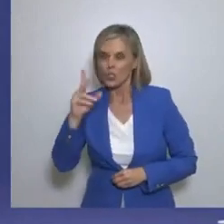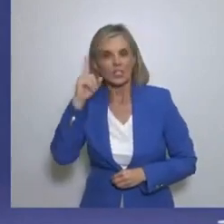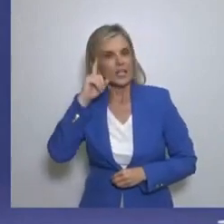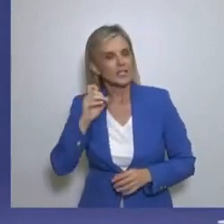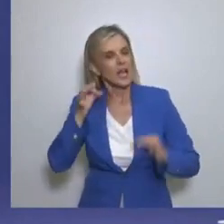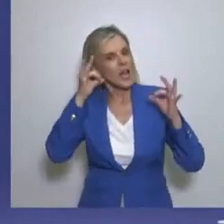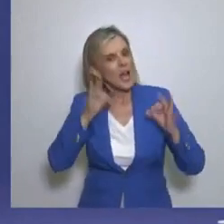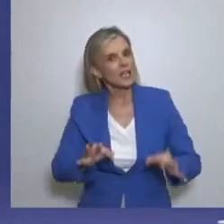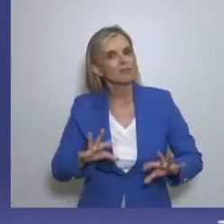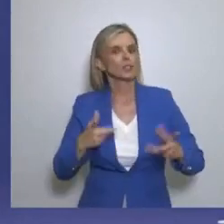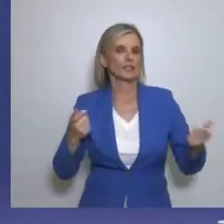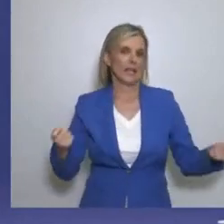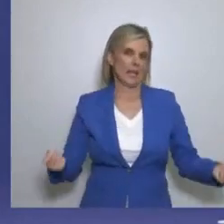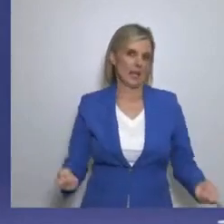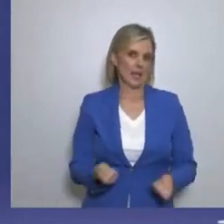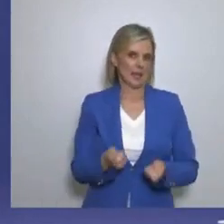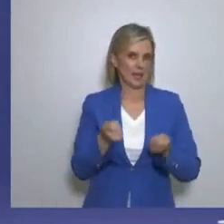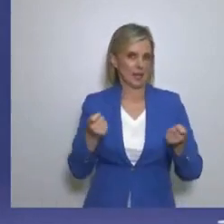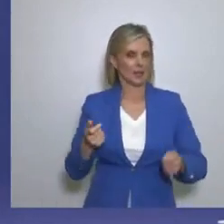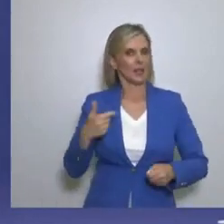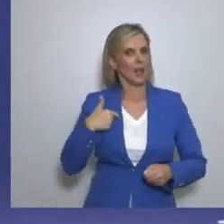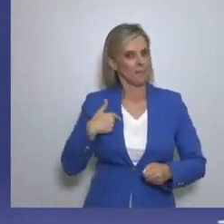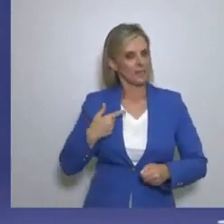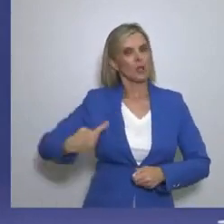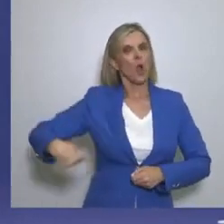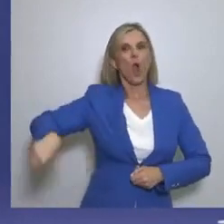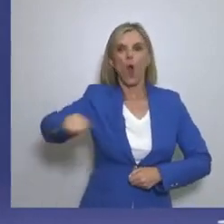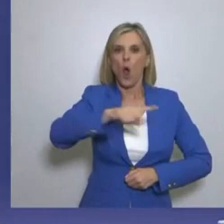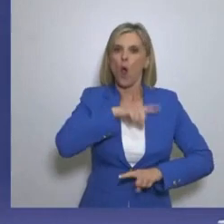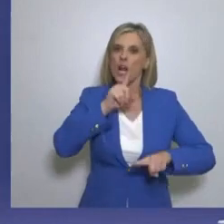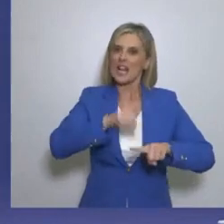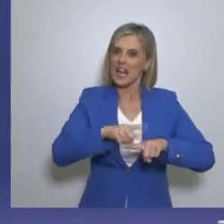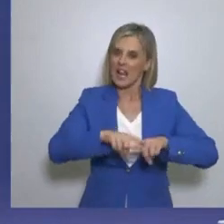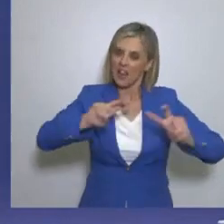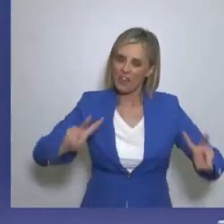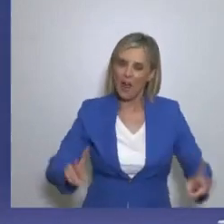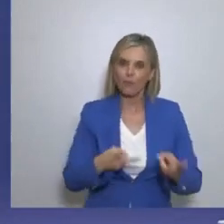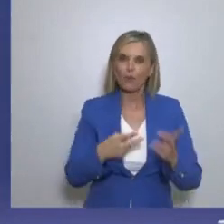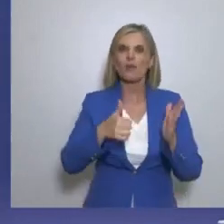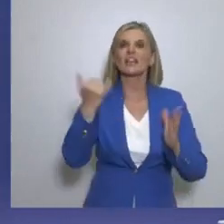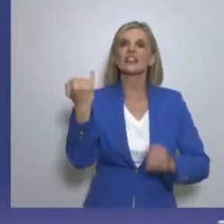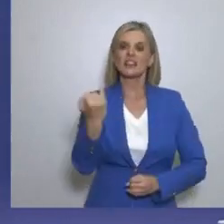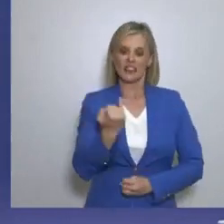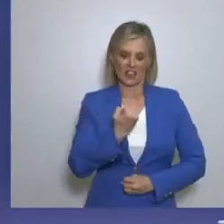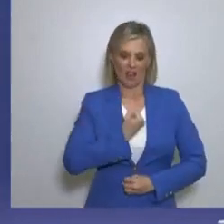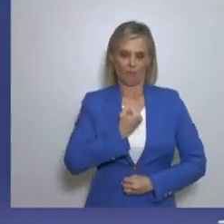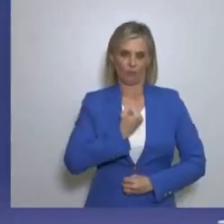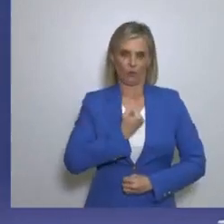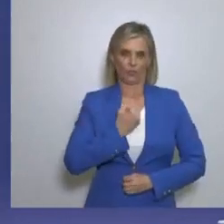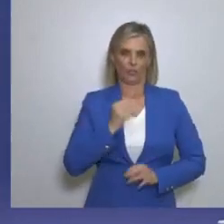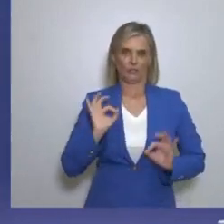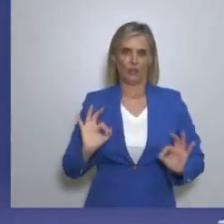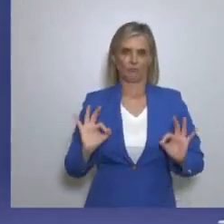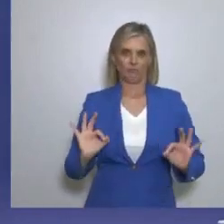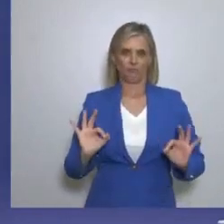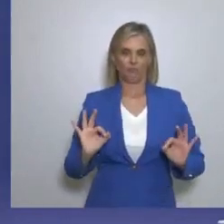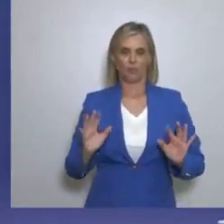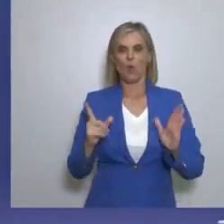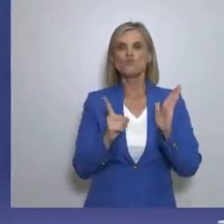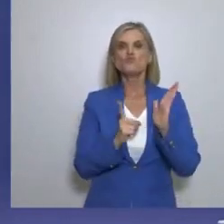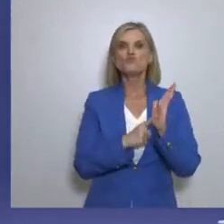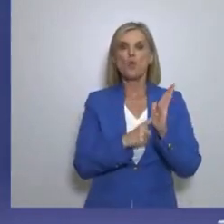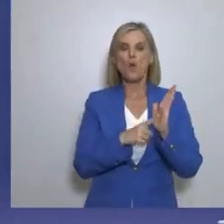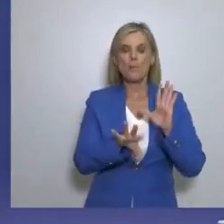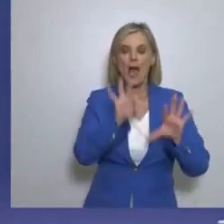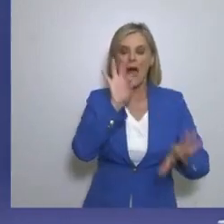συμβαίνει. Η αλήθεια είναι ότι θα βρούμε όλη την ταυτοτητά μας μέσα από ένα ελάνι αξιακό, το οποίο μπορούν οι νόμοι να είναι τις φυσιολογίες μας